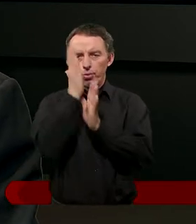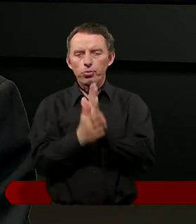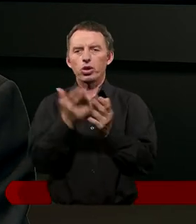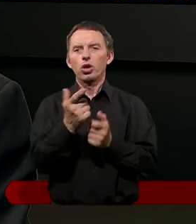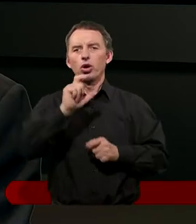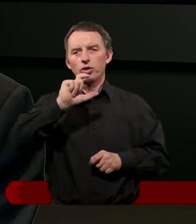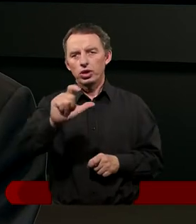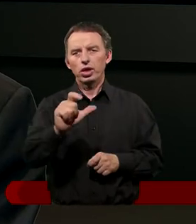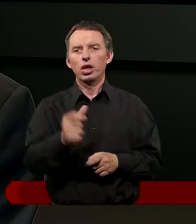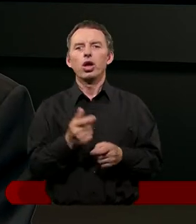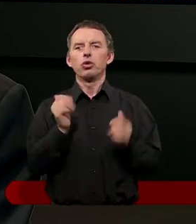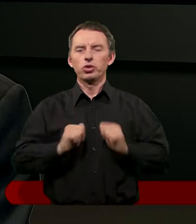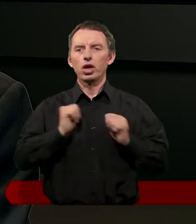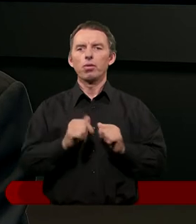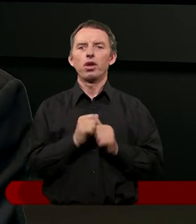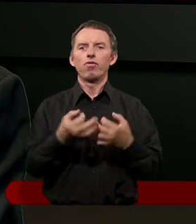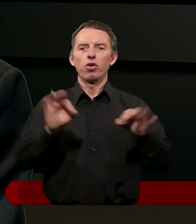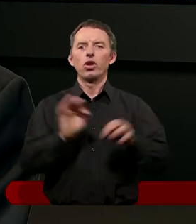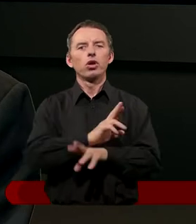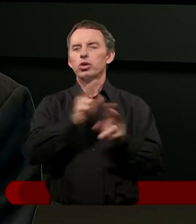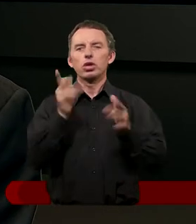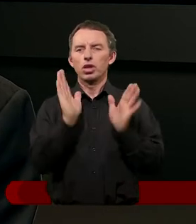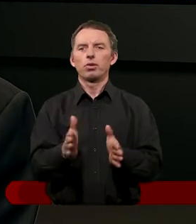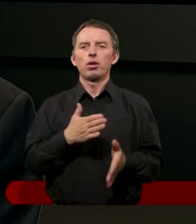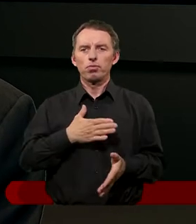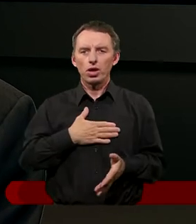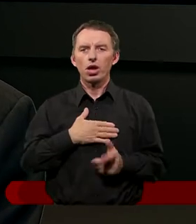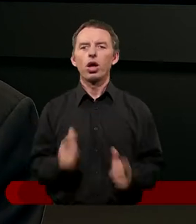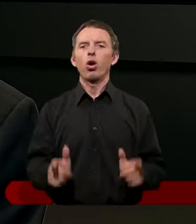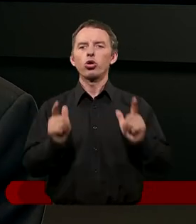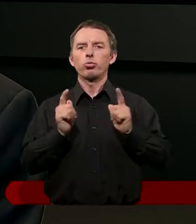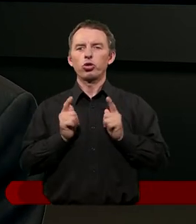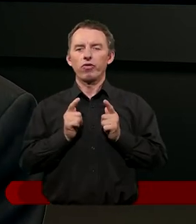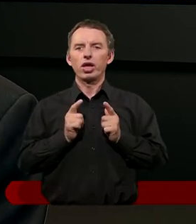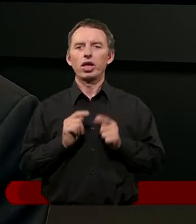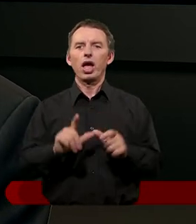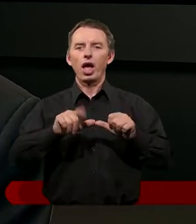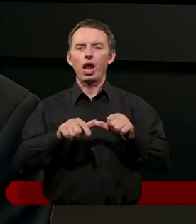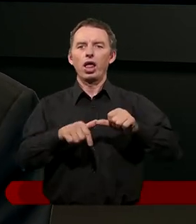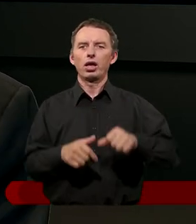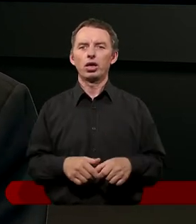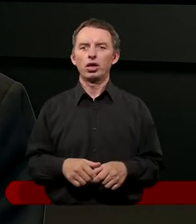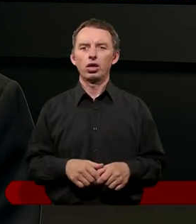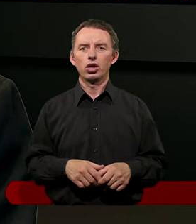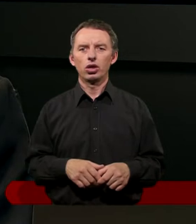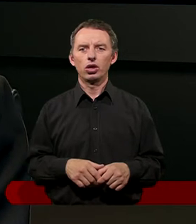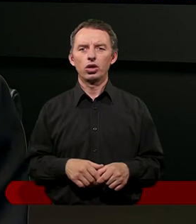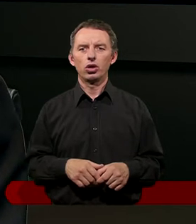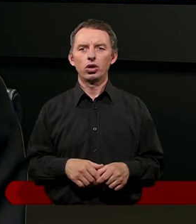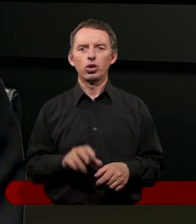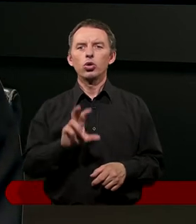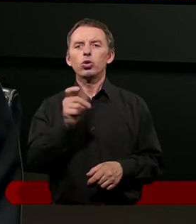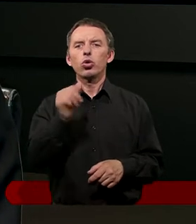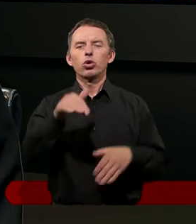totalna wolność i nikt mi nie będzie mówił, jak mam odpoczywać. No ale czy